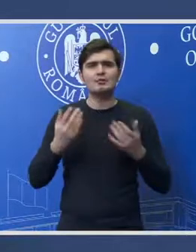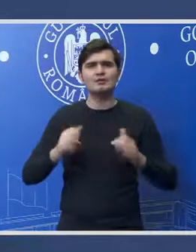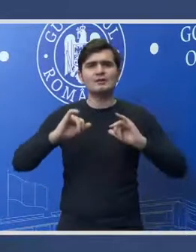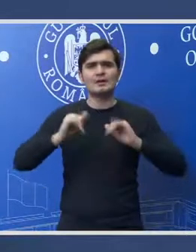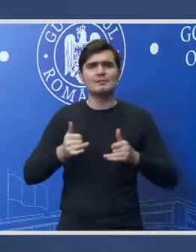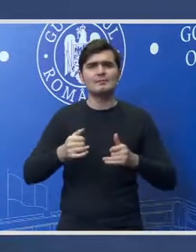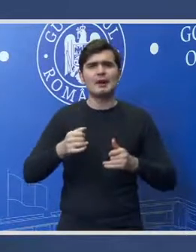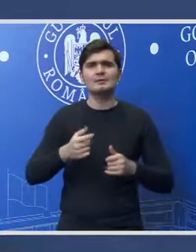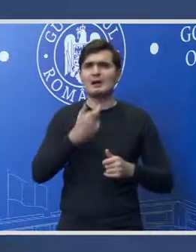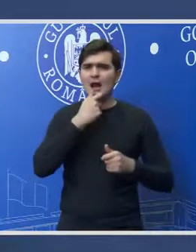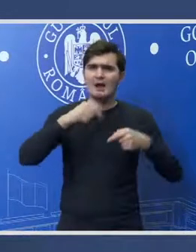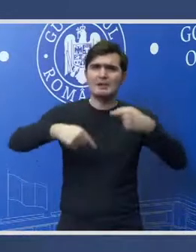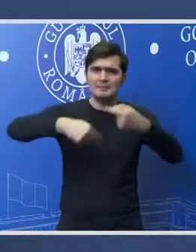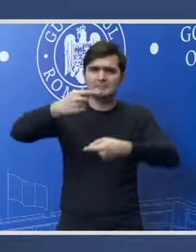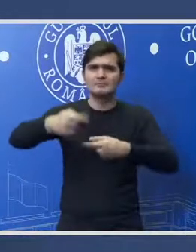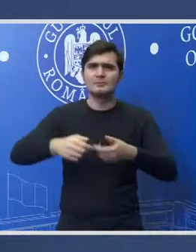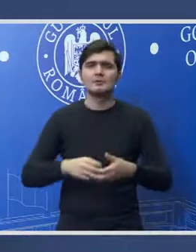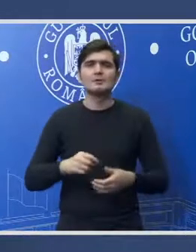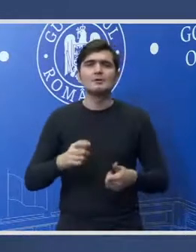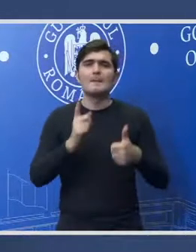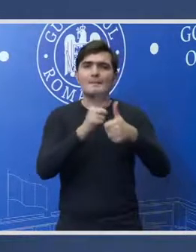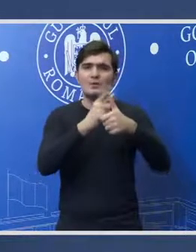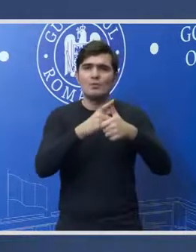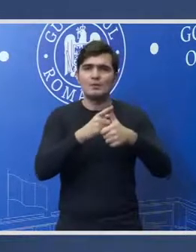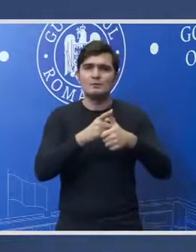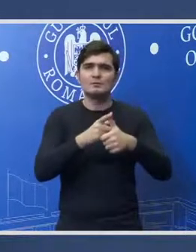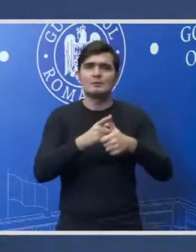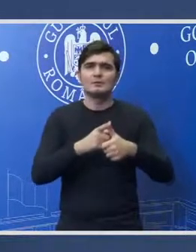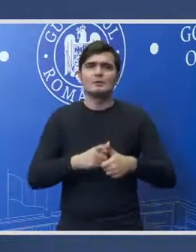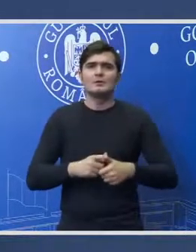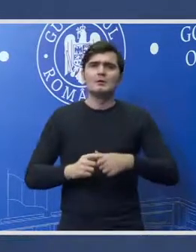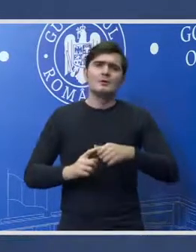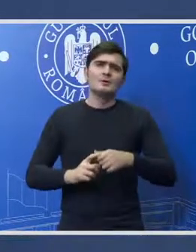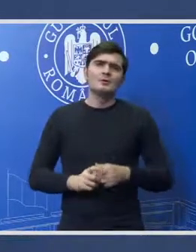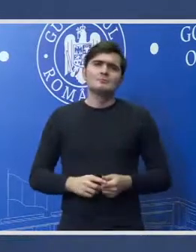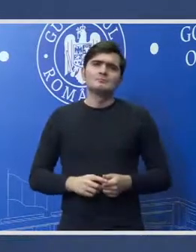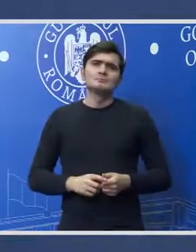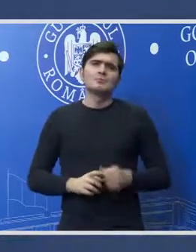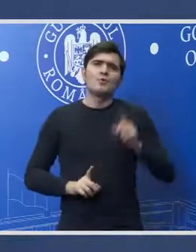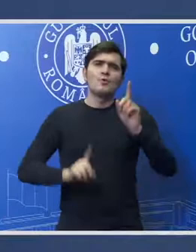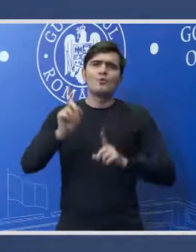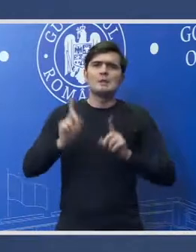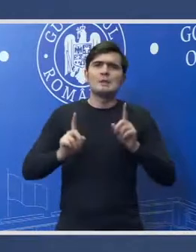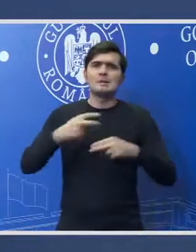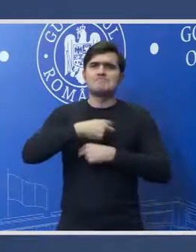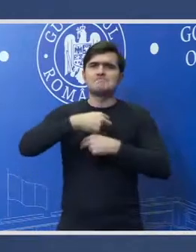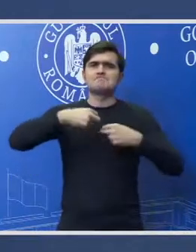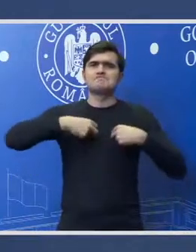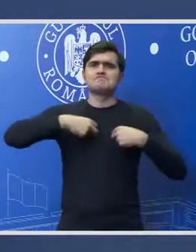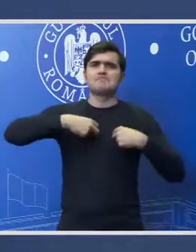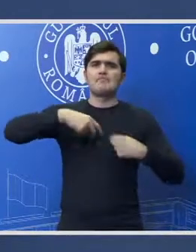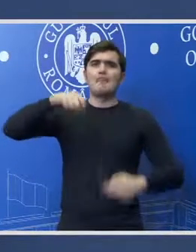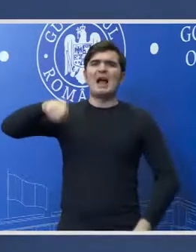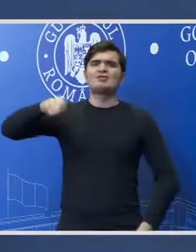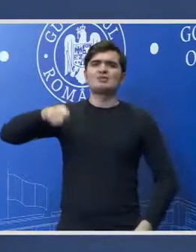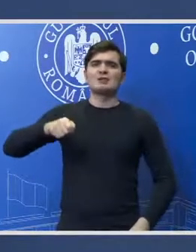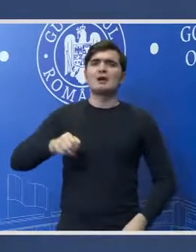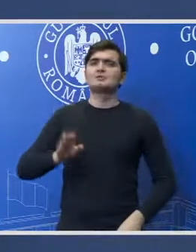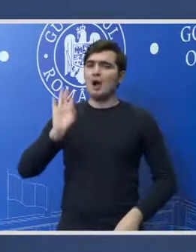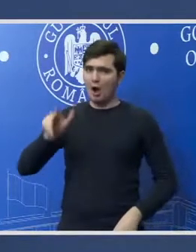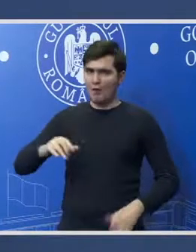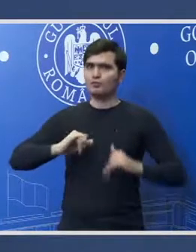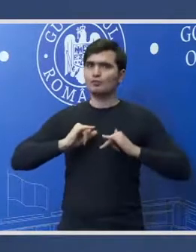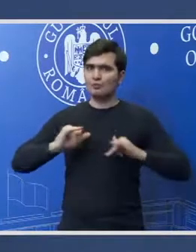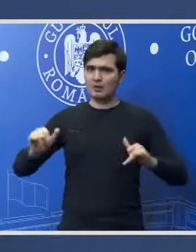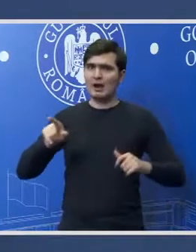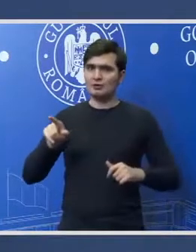întâmplat în acești ani în primul rând anumiți magistrați care au avut curajul să